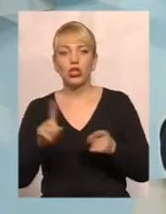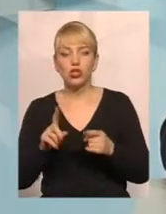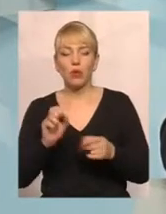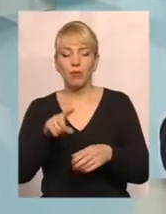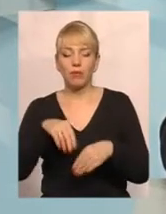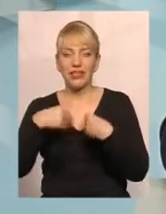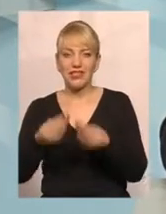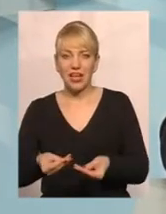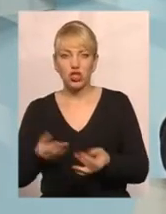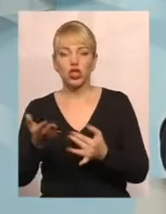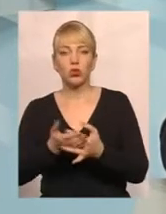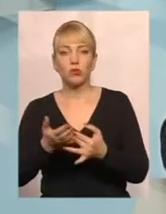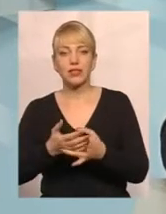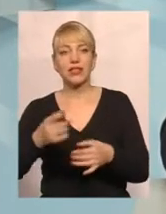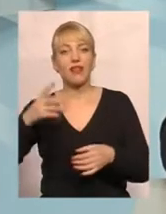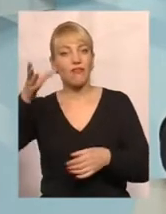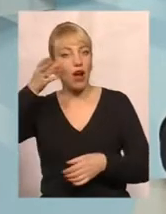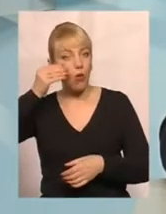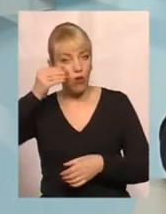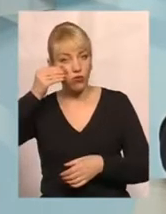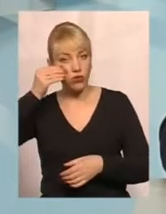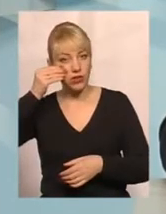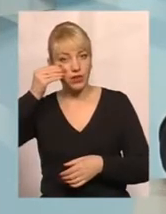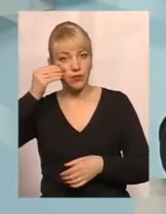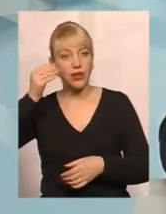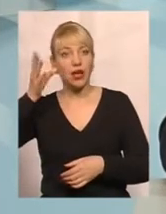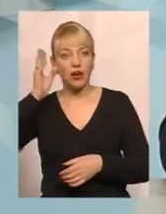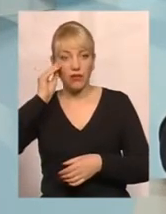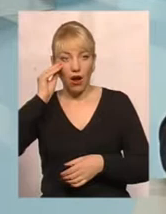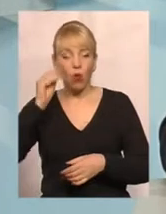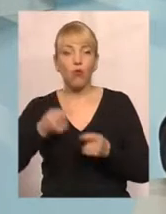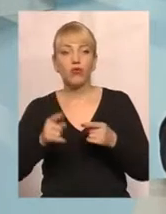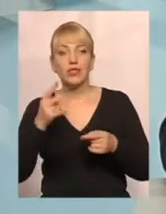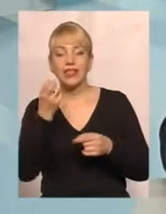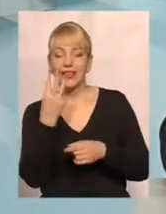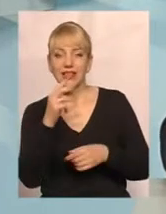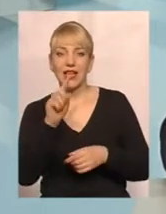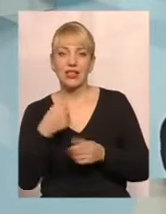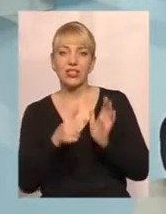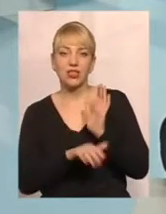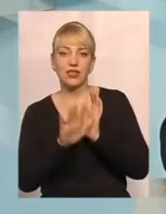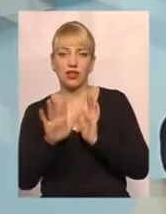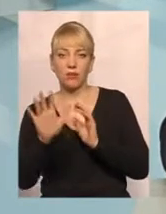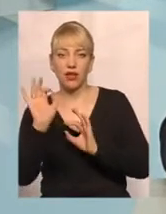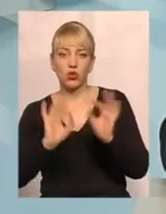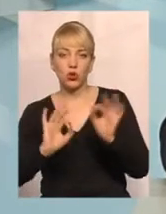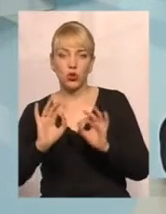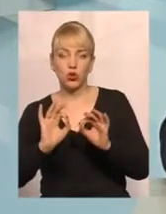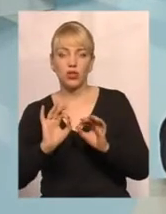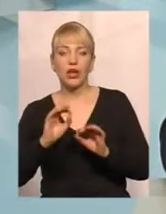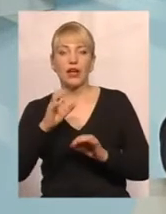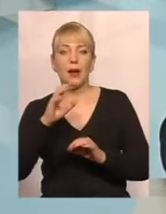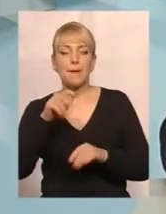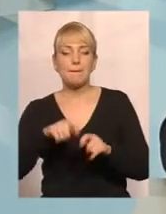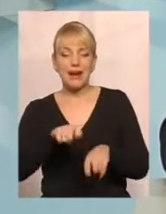субсидії враховується 13,65 метра на